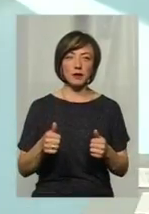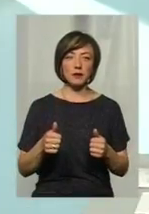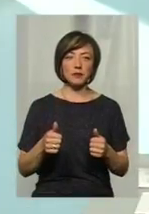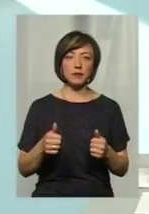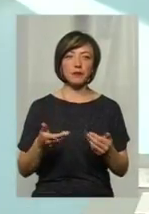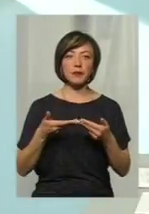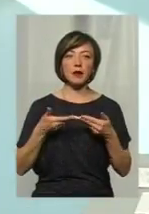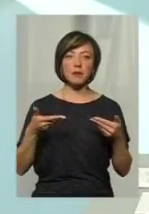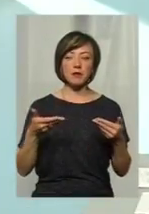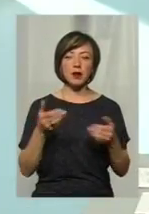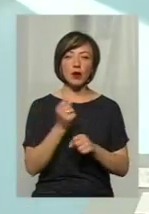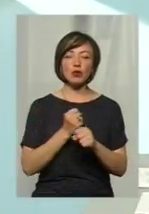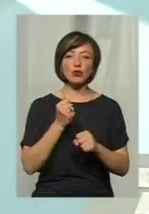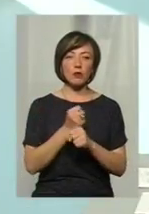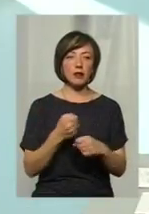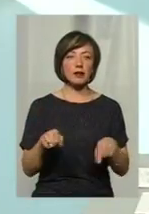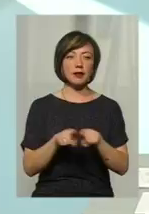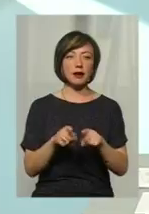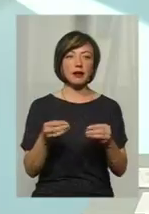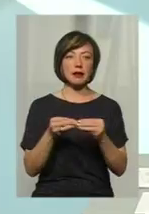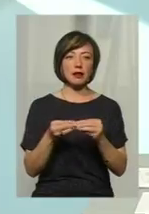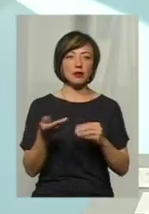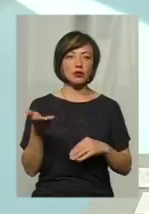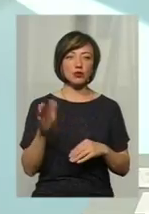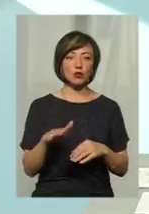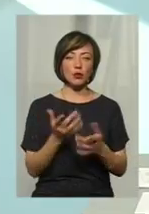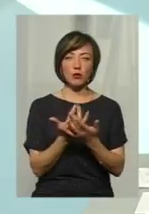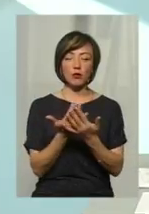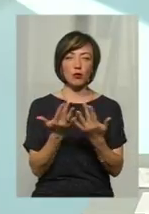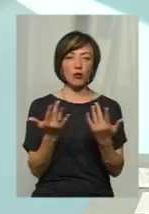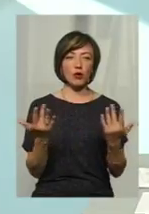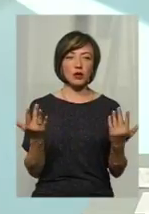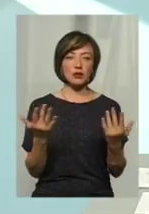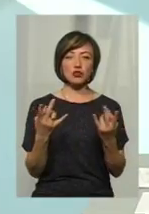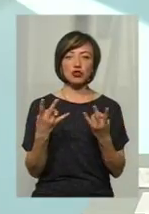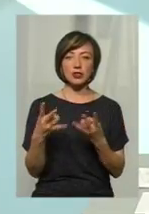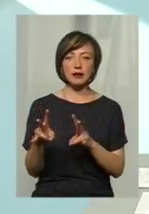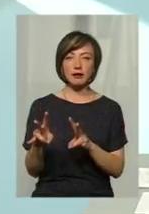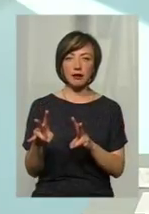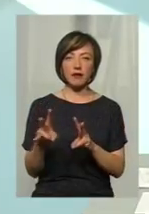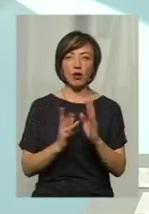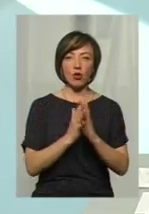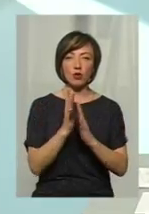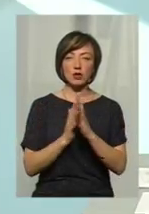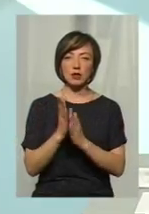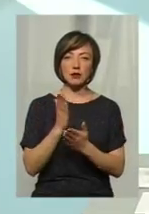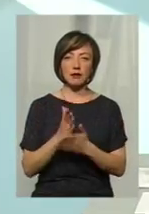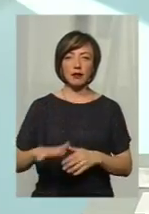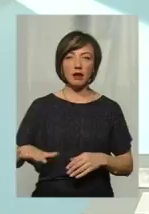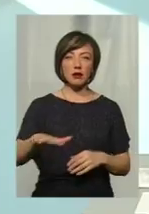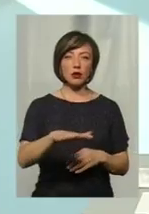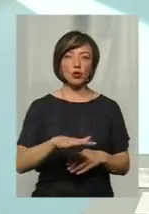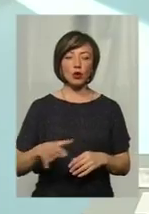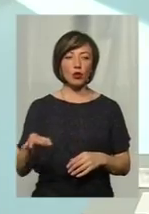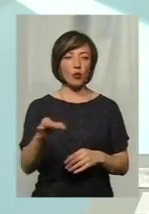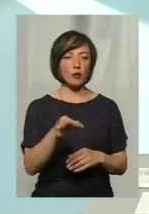Ми розробили таких 10 буклетів по різних шкідливих організмах, які знаходяться на території нашої